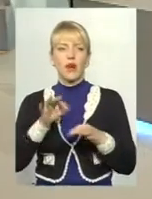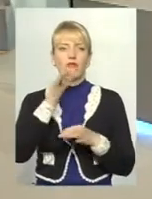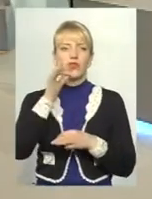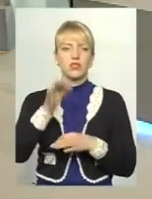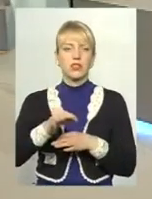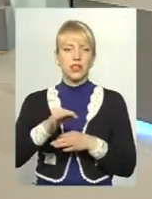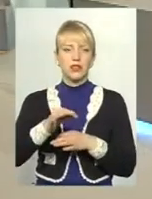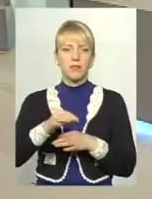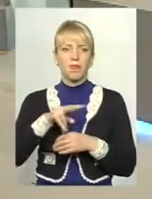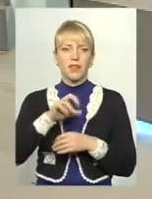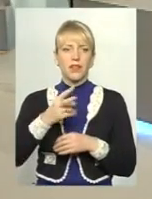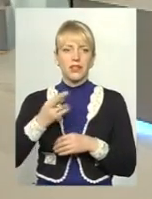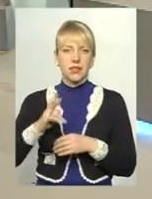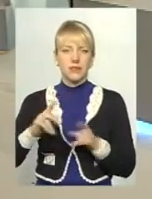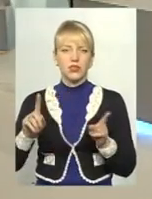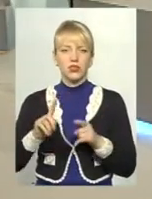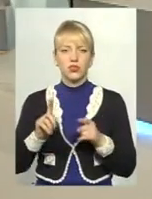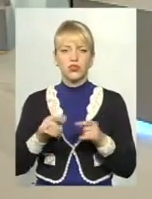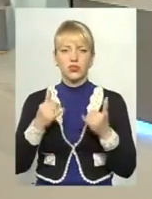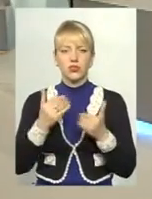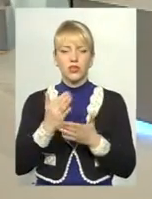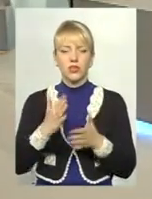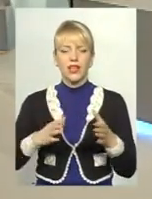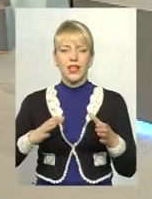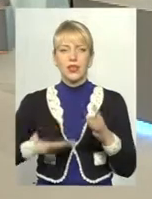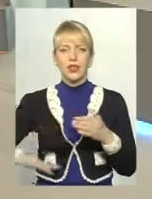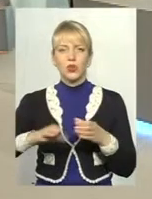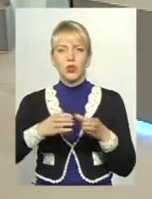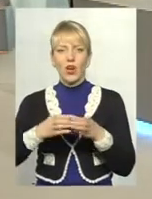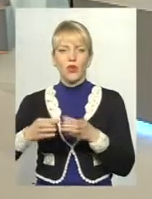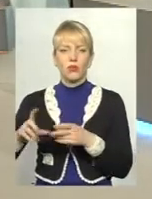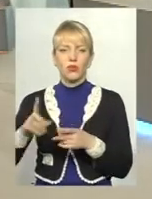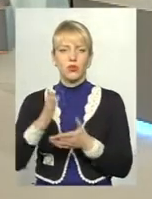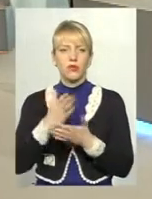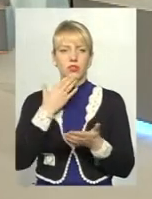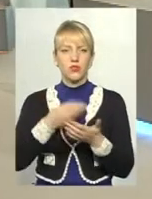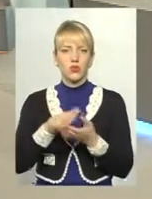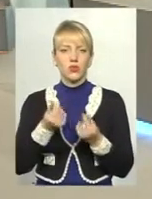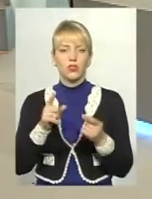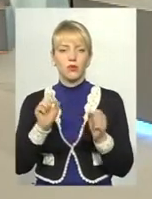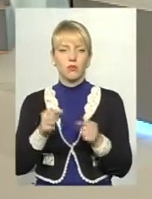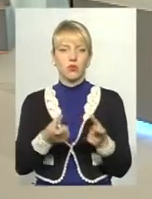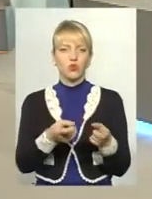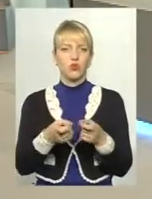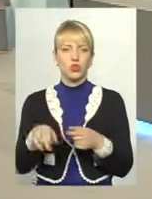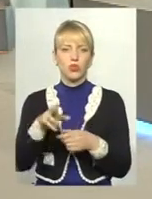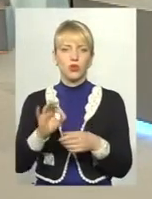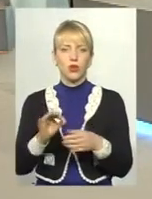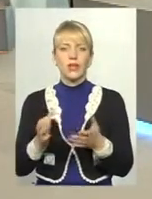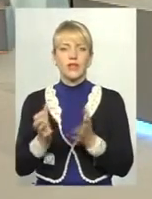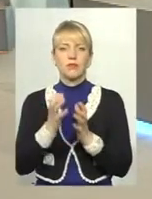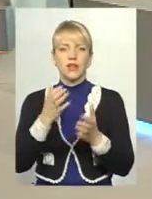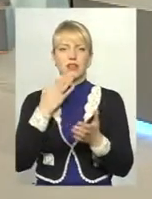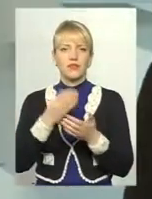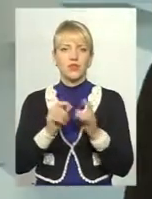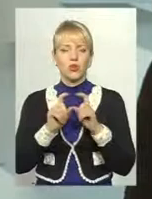пані Леся, що сьогодні є територіальна громада, яка має кошти і може долучитися до збереження своїх об'єктів.